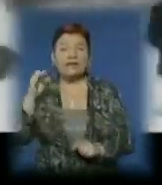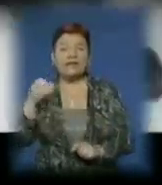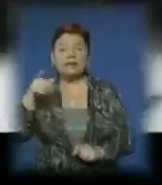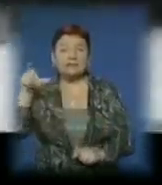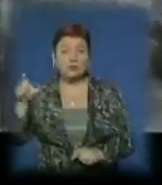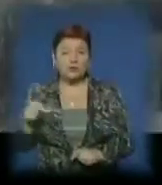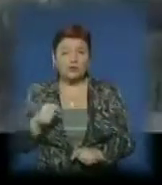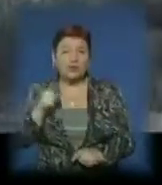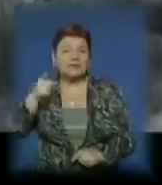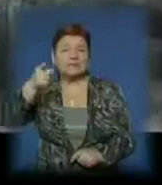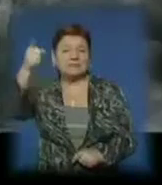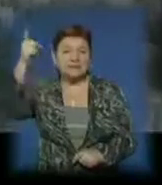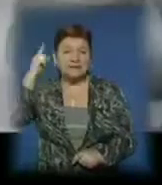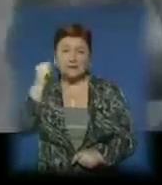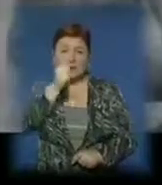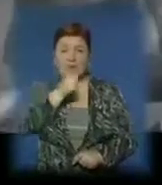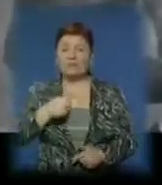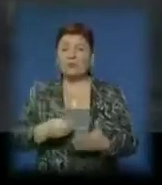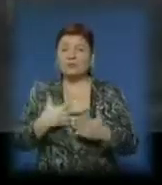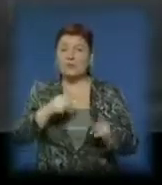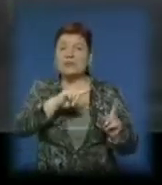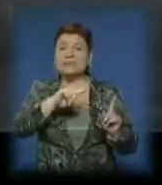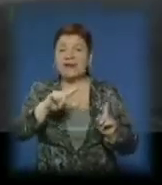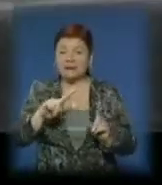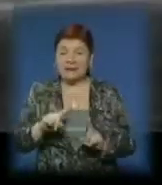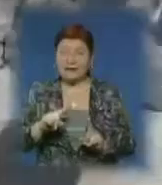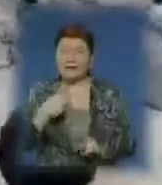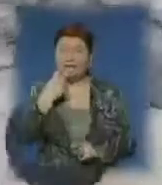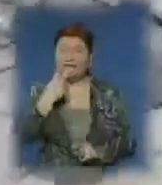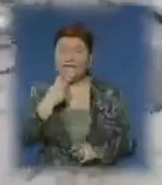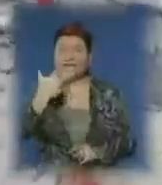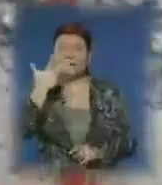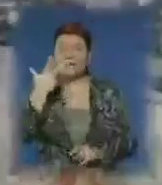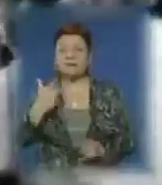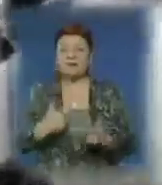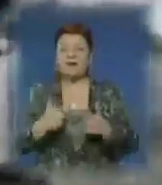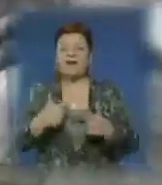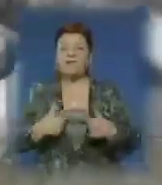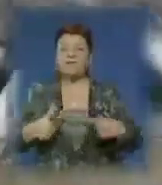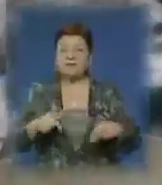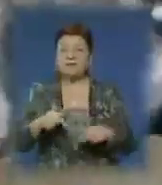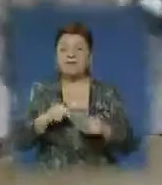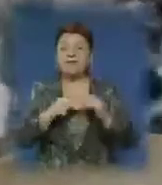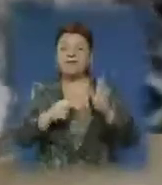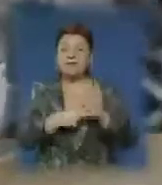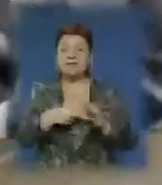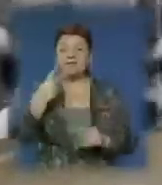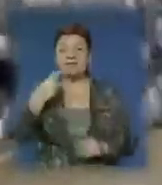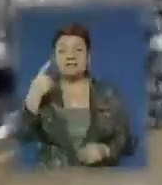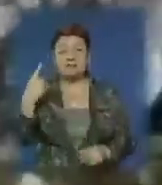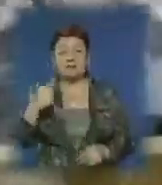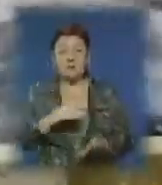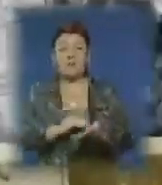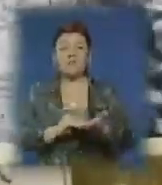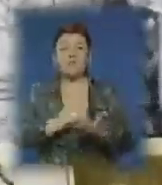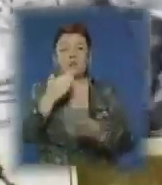які з відстані років дають свою оцінку роботи закарпатців. Дивіться третій відділ 18 серпня о 21.00 та повтор